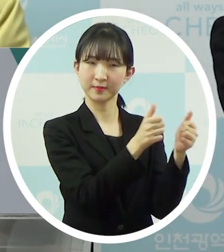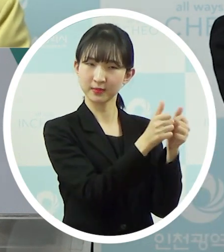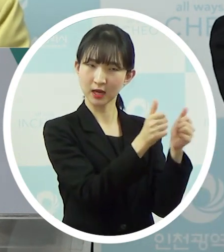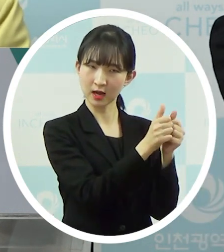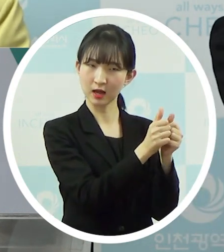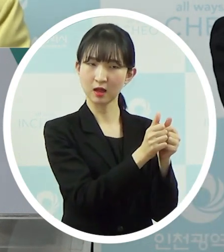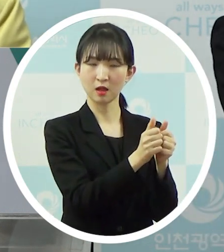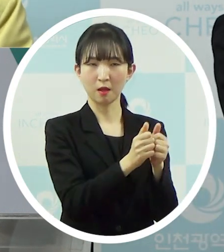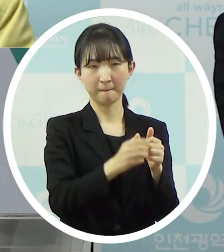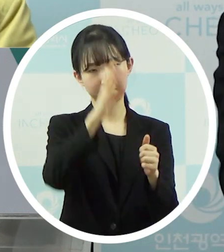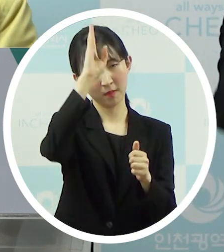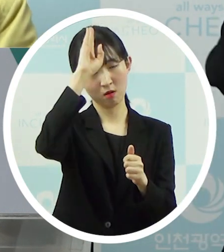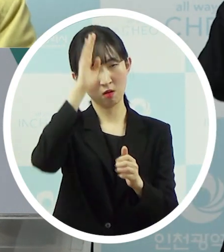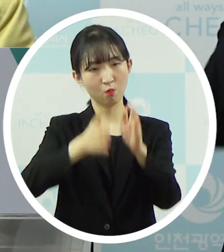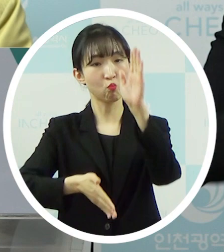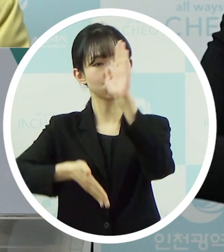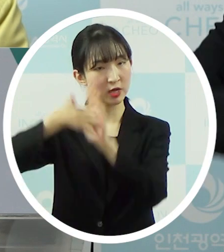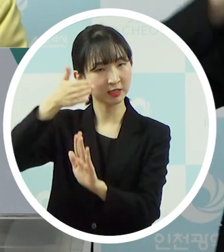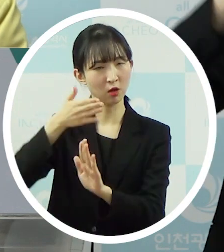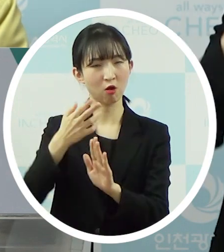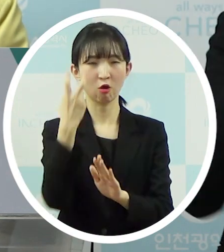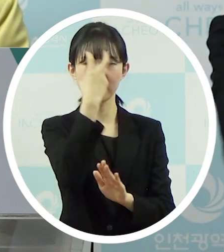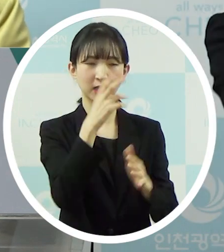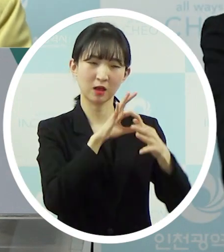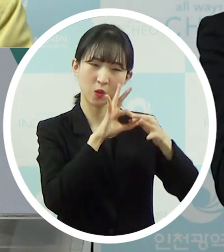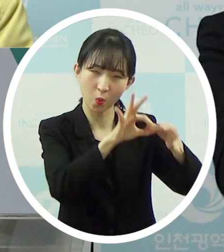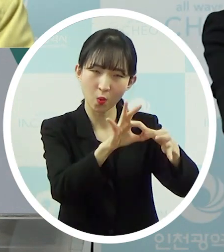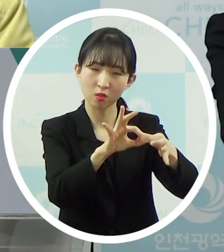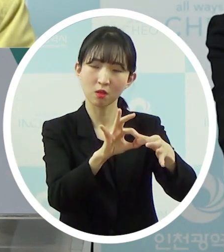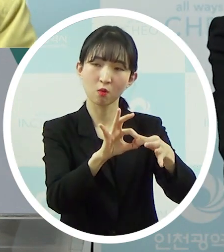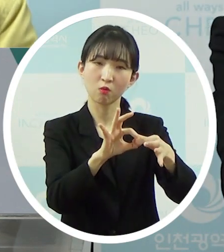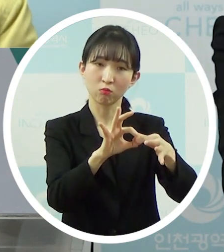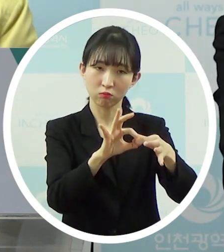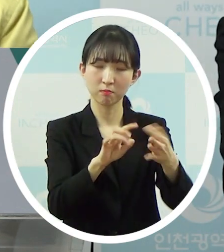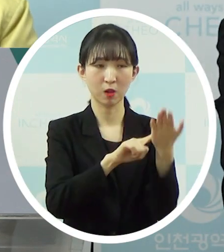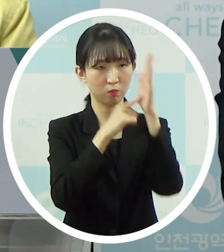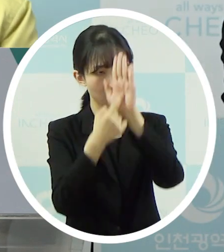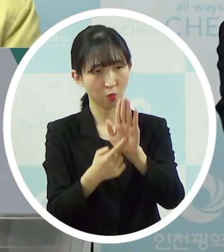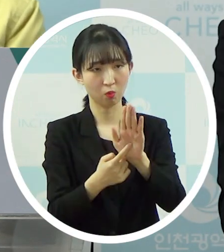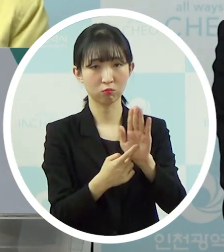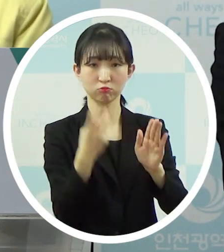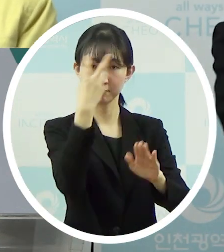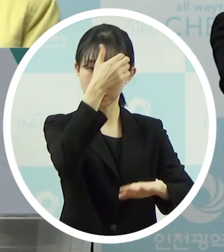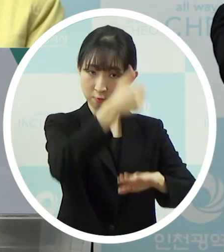질병관리본부에서 여러 차례 재검을 한다고 했는데 이 결과는 좀 나왔는지 궁금합니다.